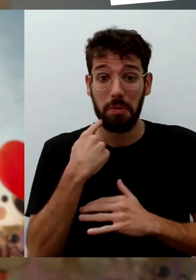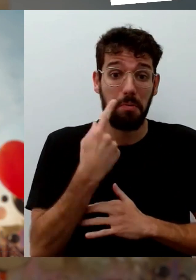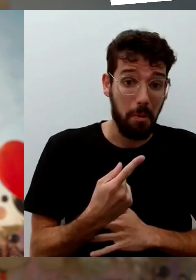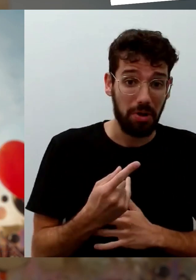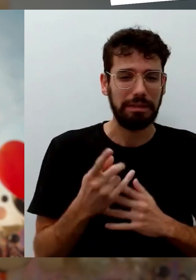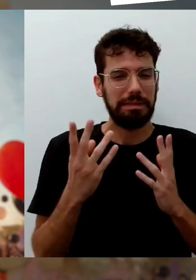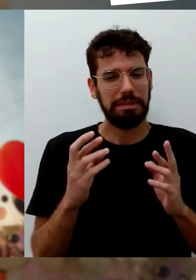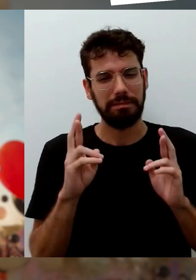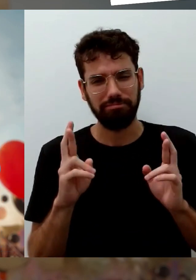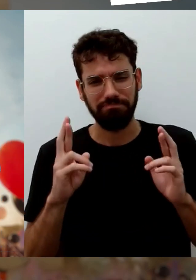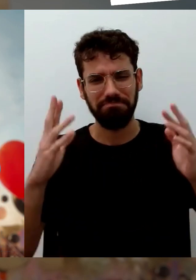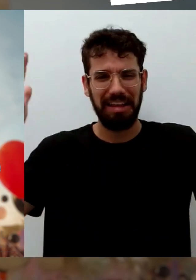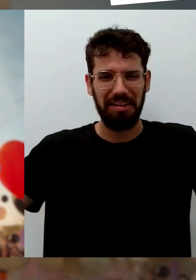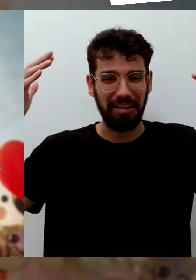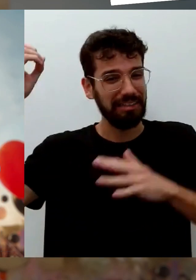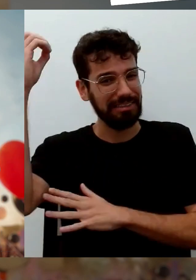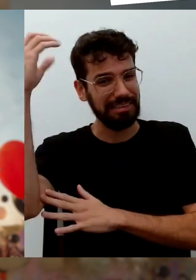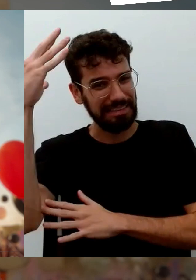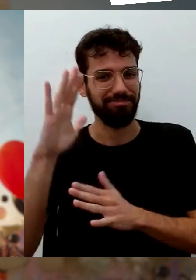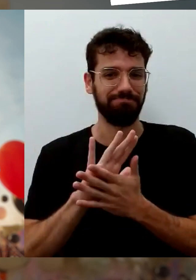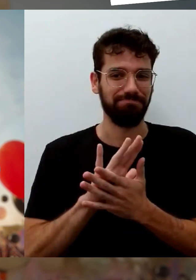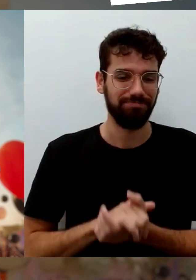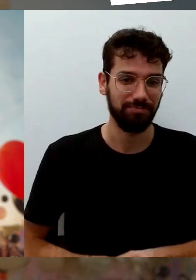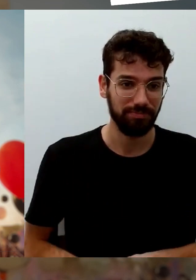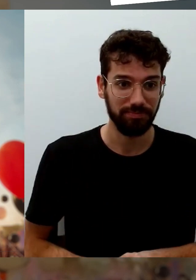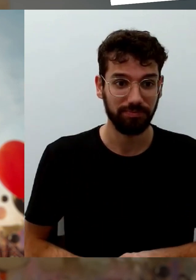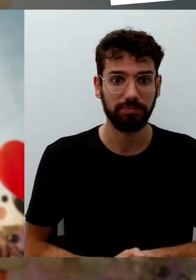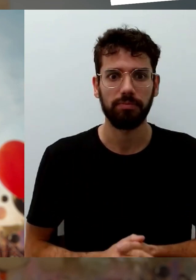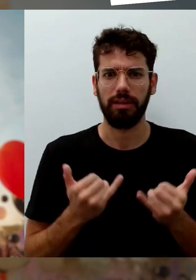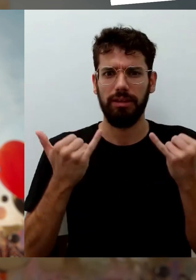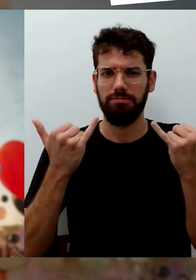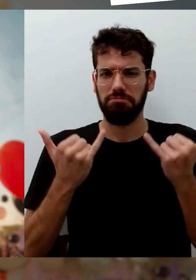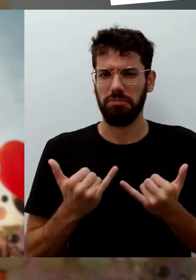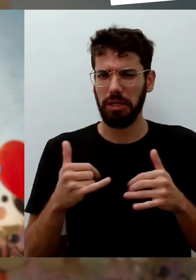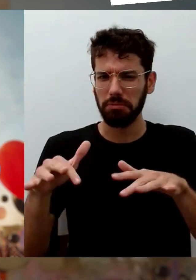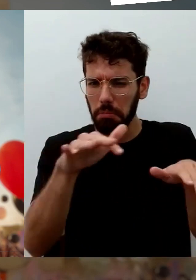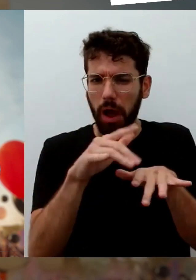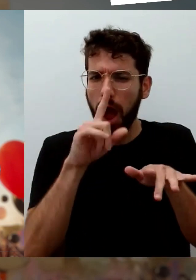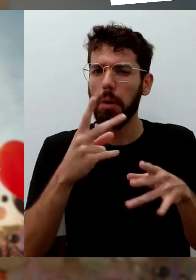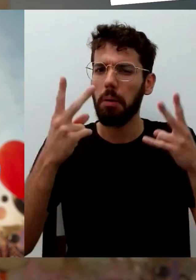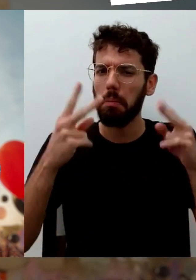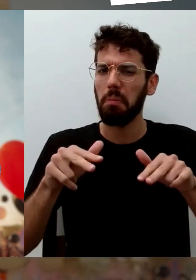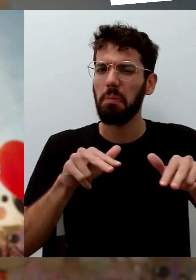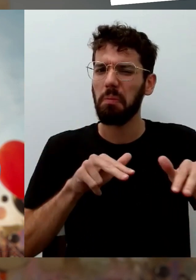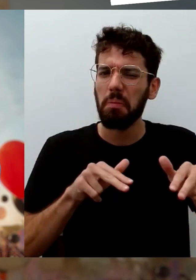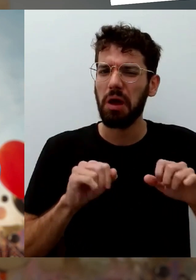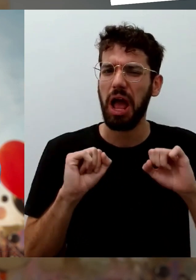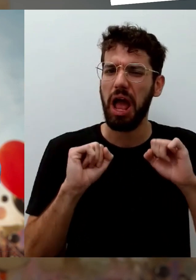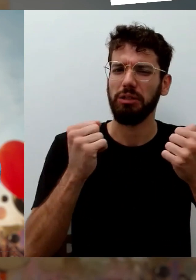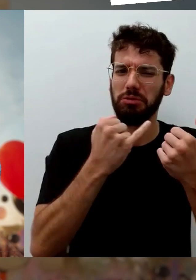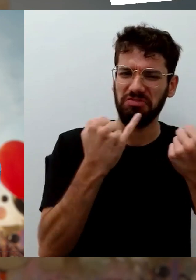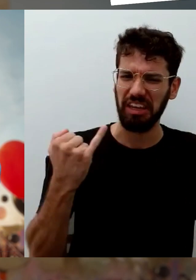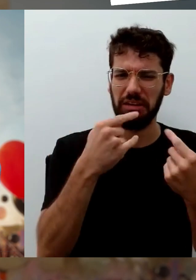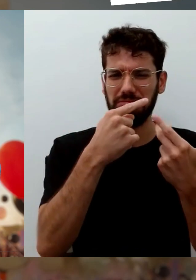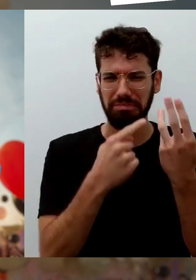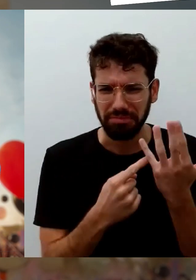mitspielt bei Ihnen. Und um jetzt nochmal einen Blick hinter die Kulissen zu werfen und zu erfahren, wie denn diese Aktionen aussehen und wie das Ganze